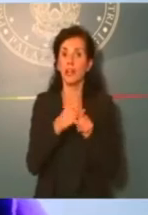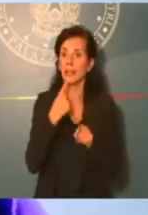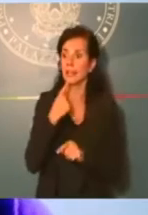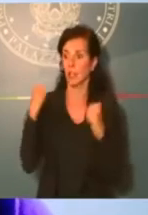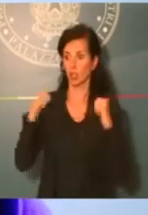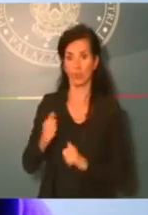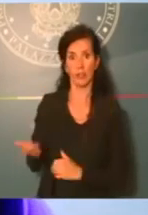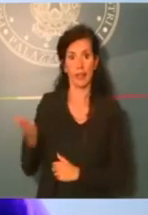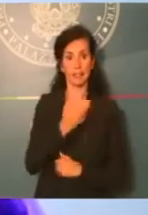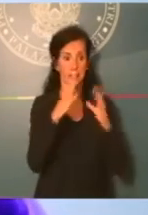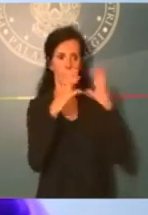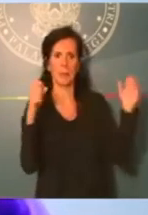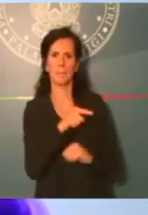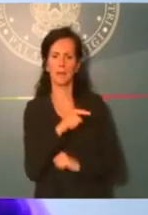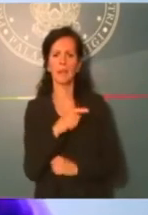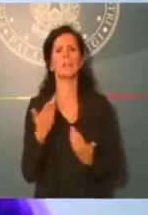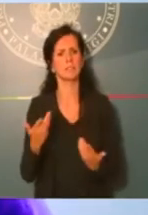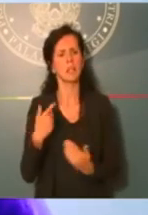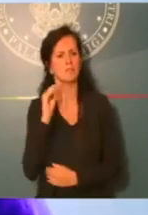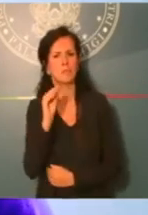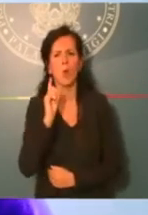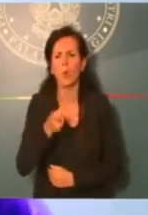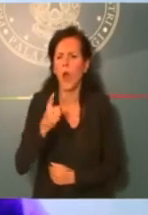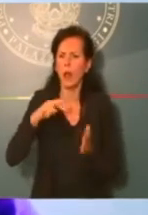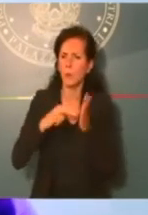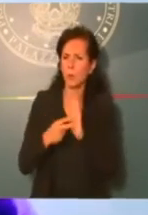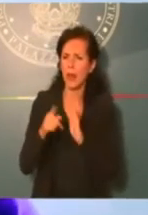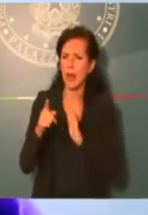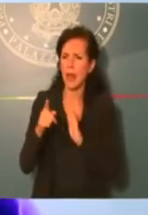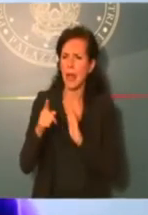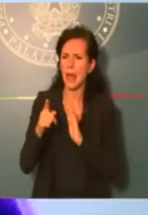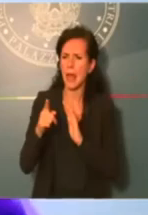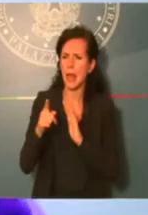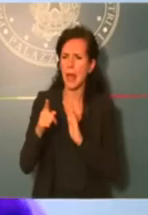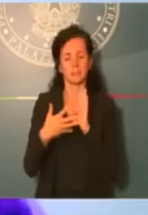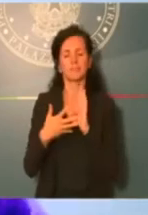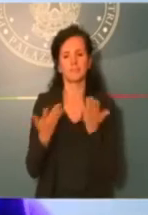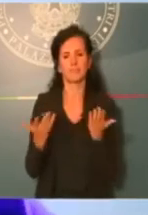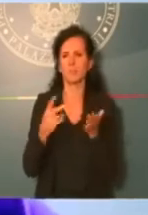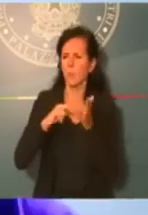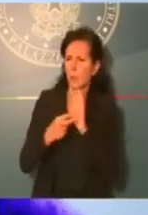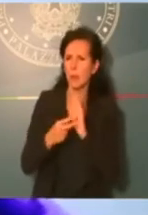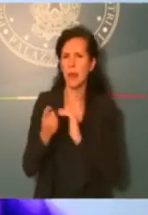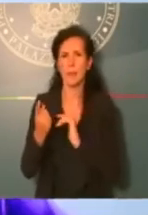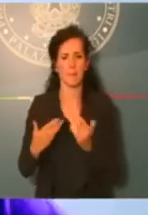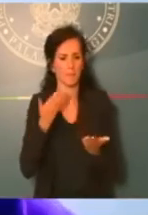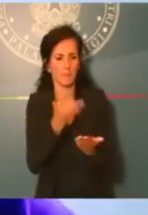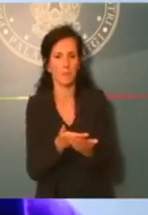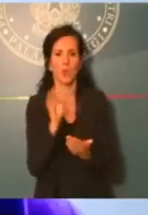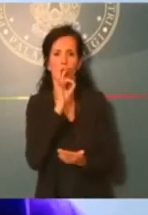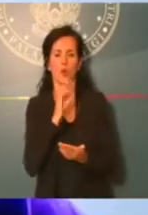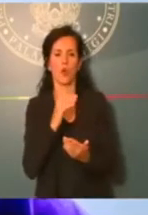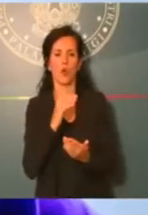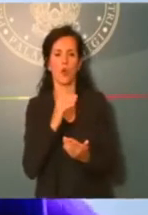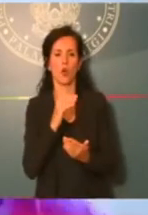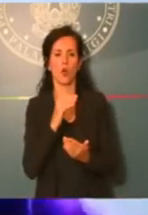chiedendo gli quali fossero i problemi con la pubblica amministrazione, oltre al fatto di richiedere più volte documenti già in consenso,